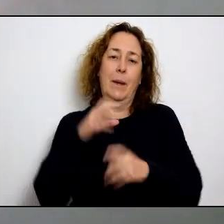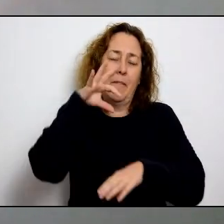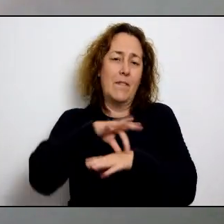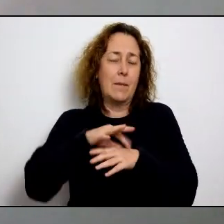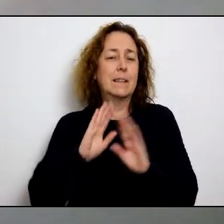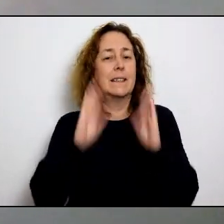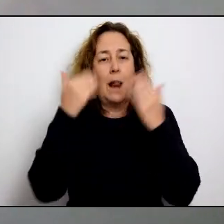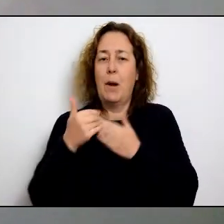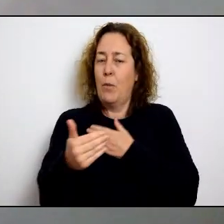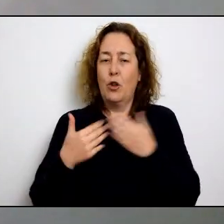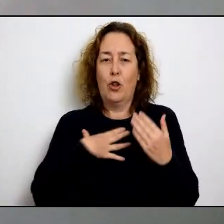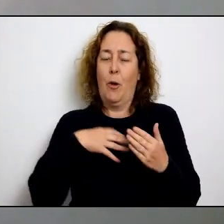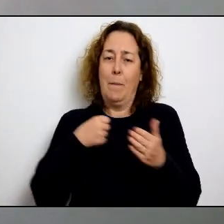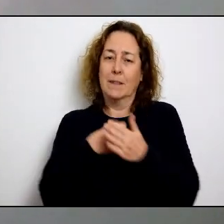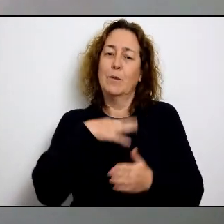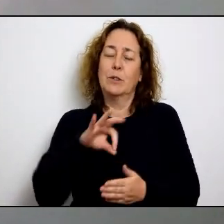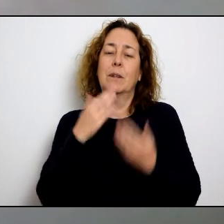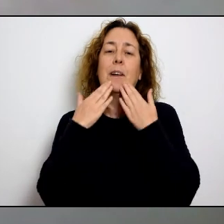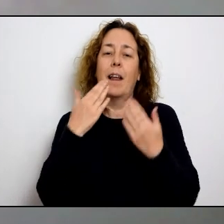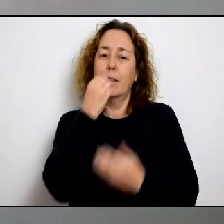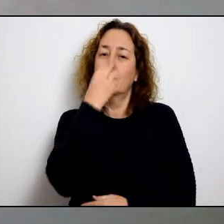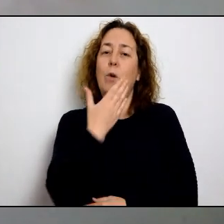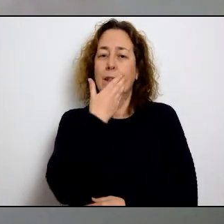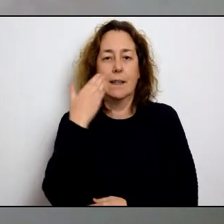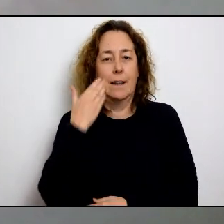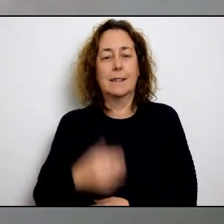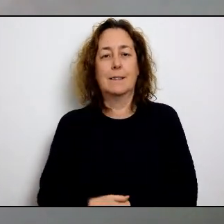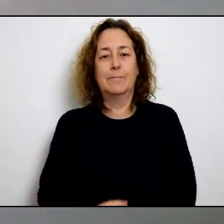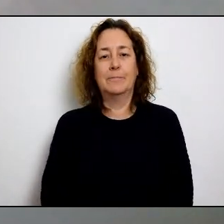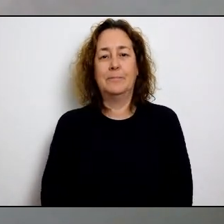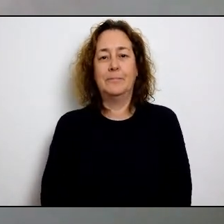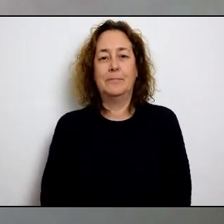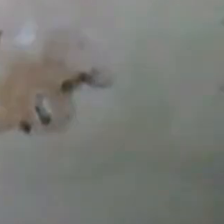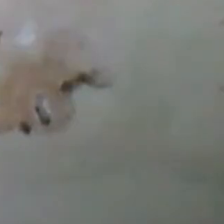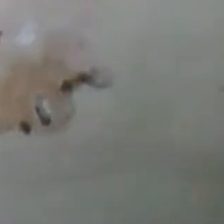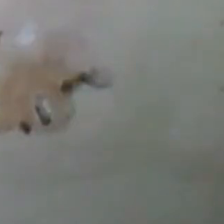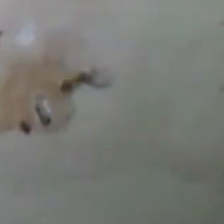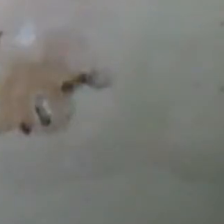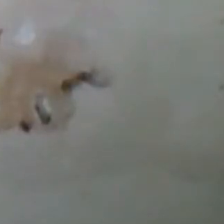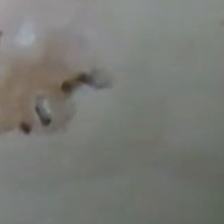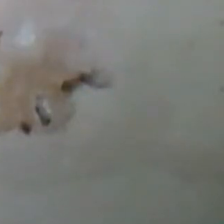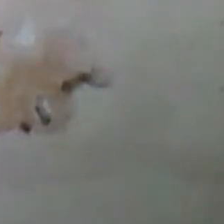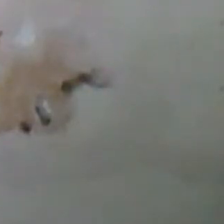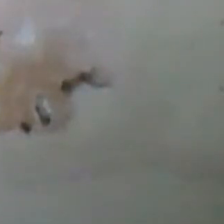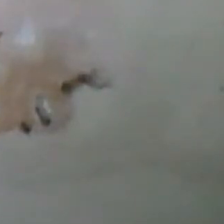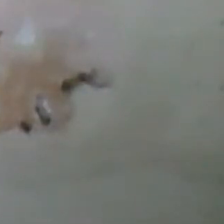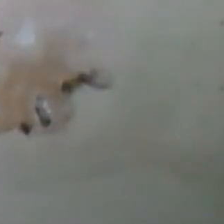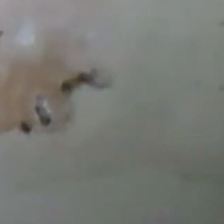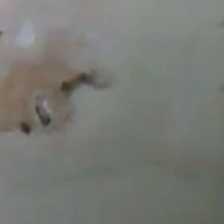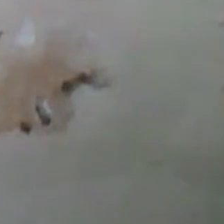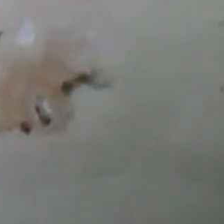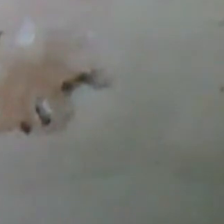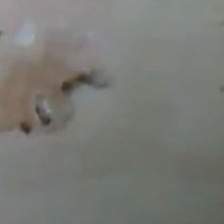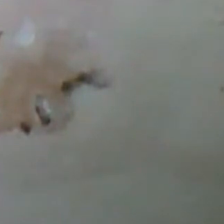intent aplicar-me a jo mateixa per contenir entre tots i totes aquesta malaltia i poder sortir-ne quan tantes moltes gràcies i bones tardes